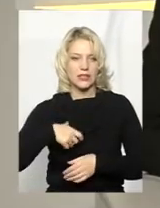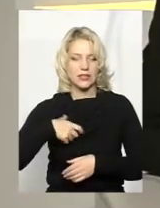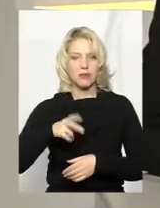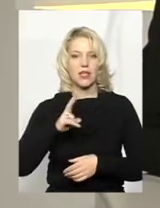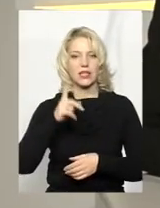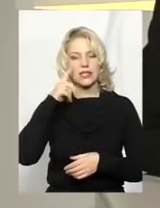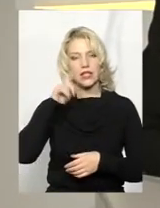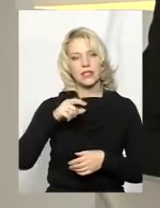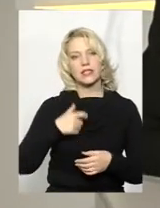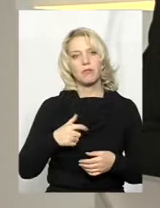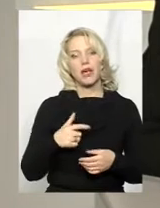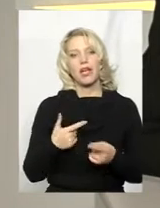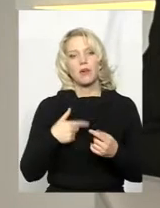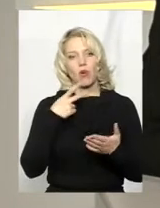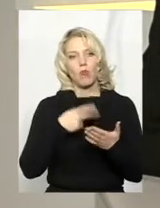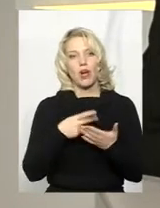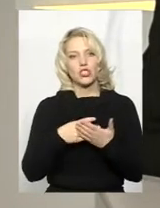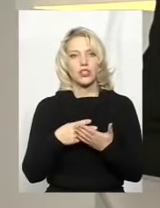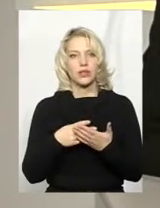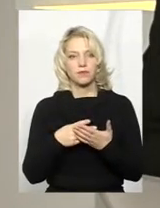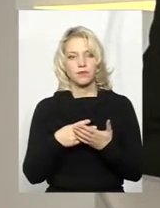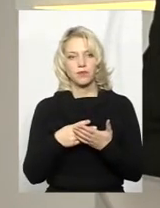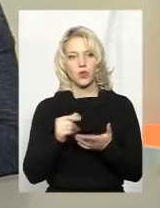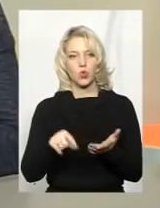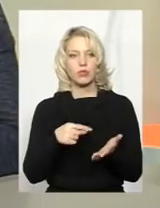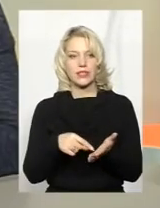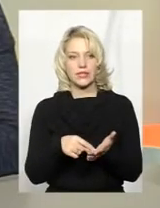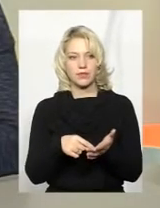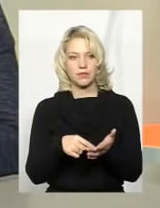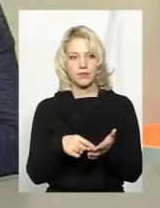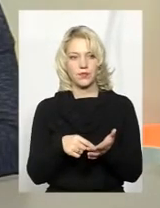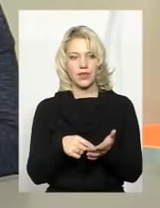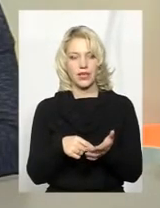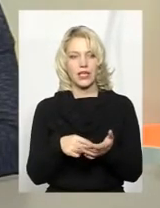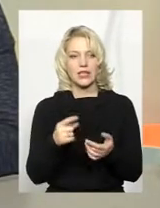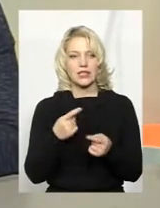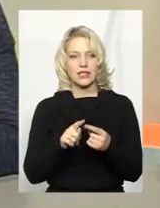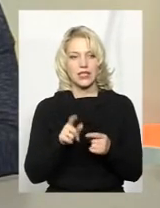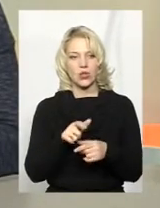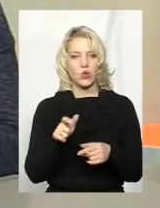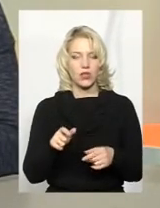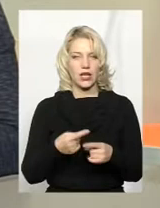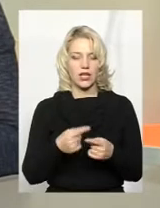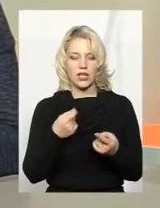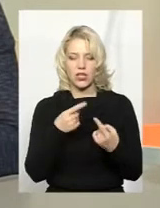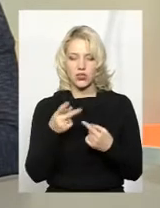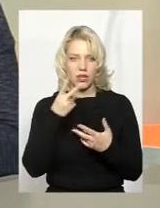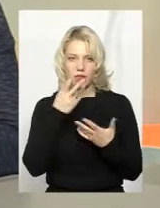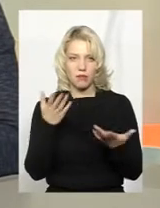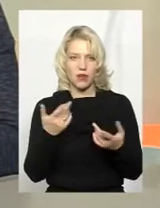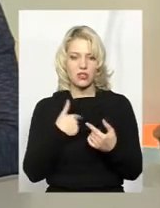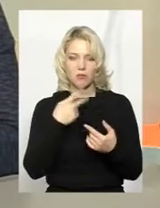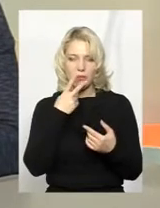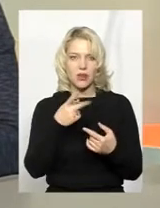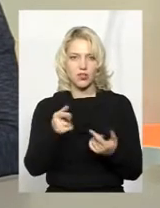ми знали, побачили. просто навіть на місці цих людей нікого іншого на цих посадах і не бачили, тому що ми